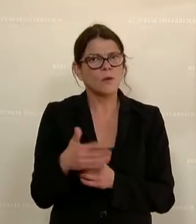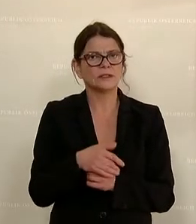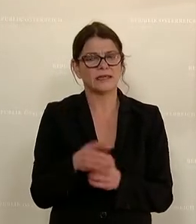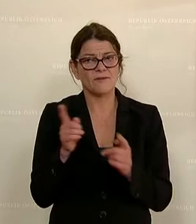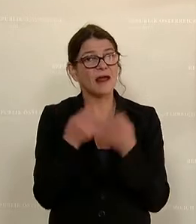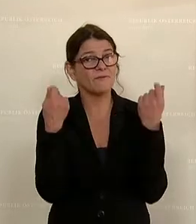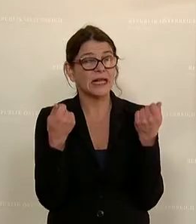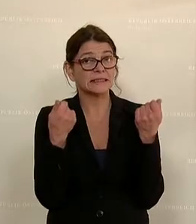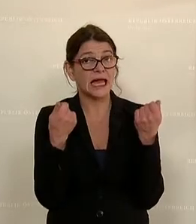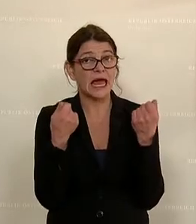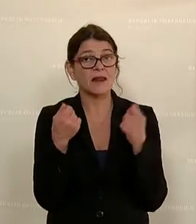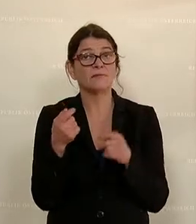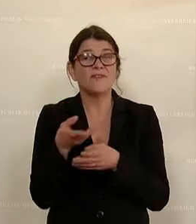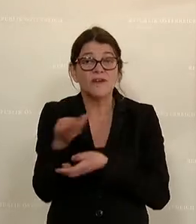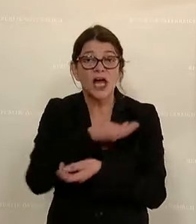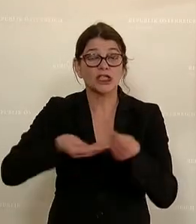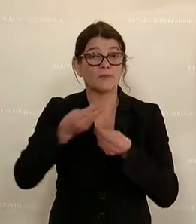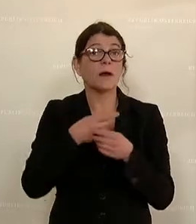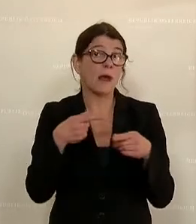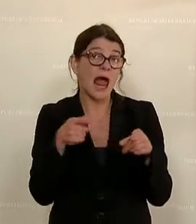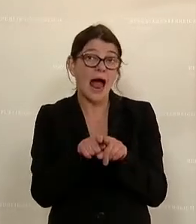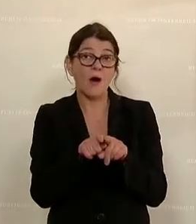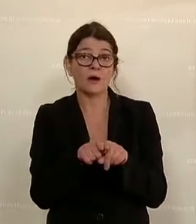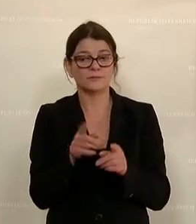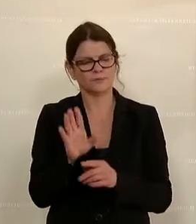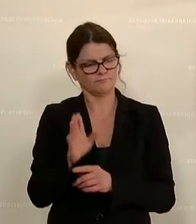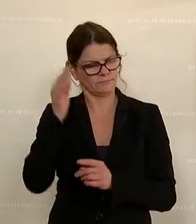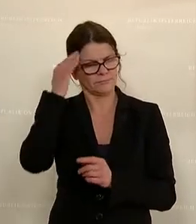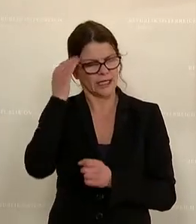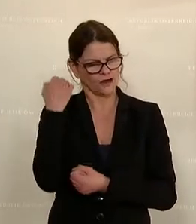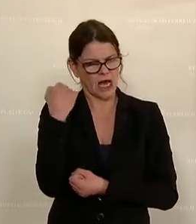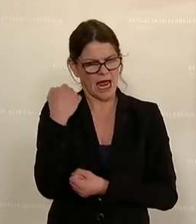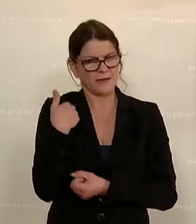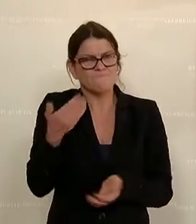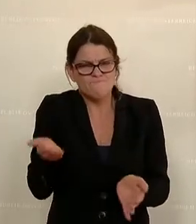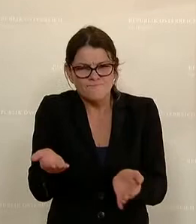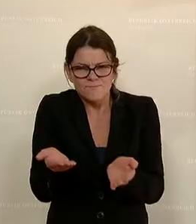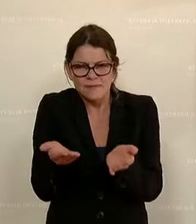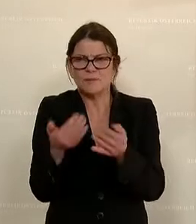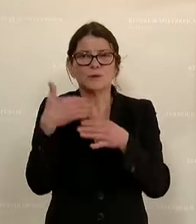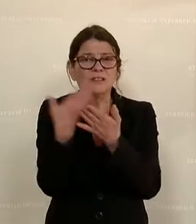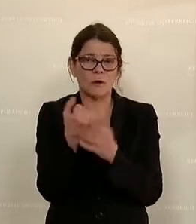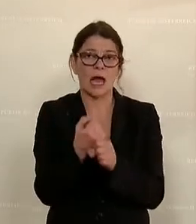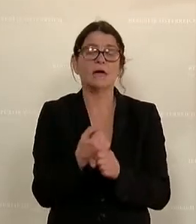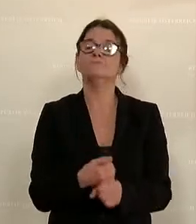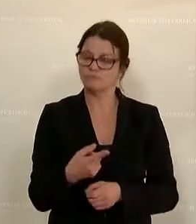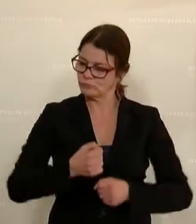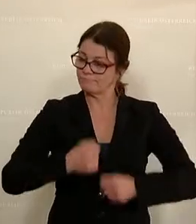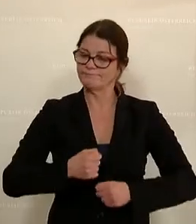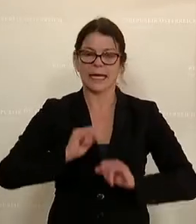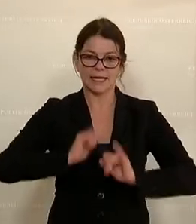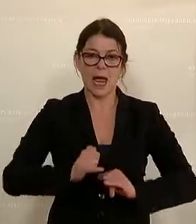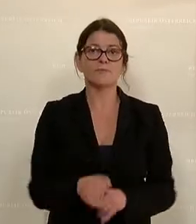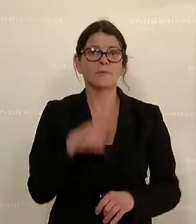finanziell, wirtschaftlich, aber auch von ihrer mentalen Stärke her so ausstatten, dass sie in der Lage sind,